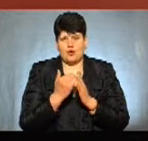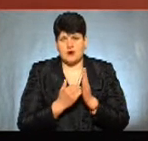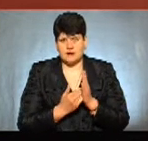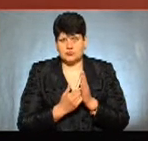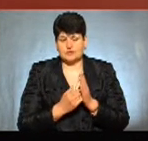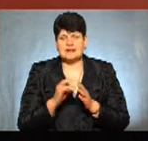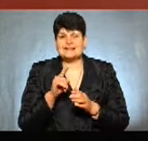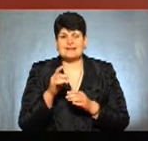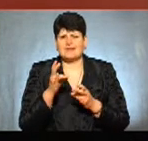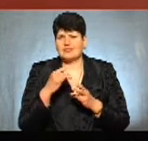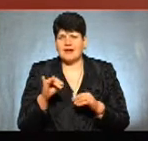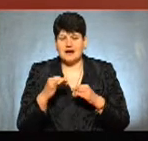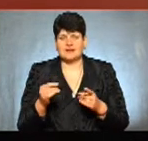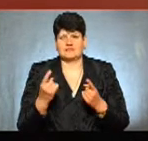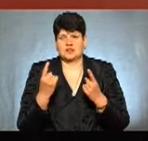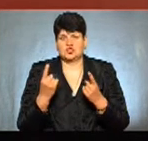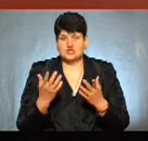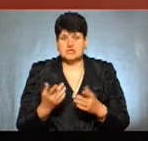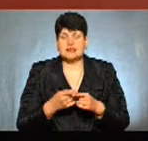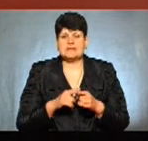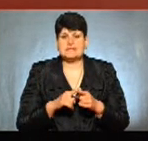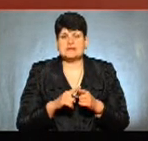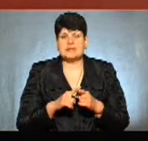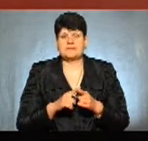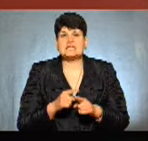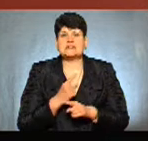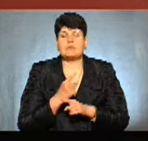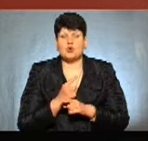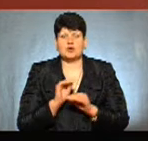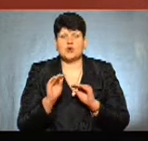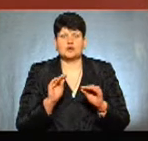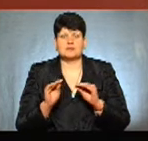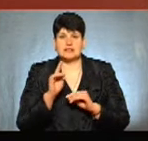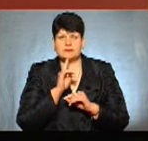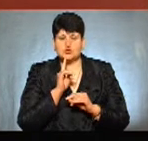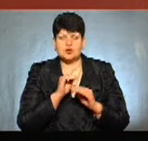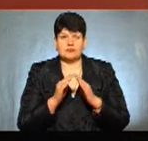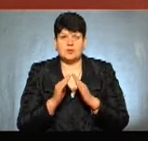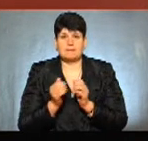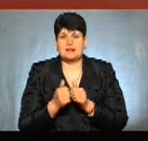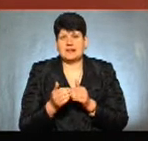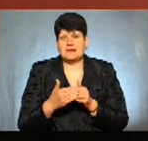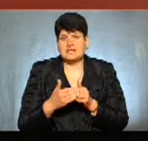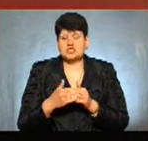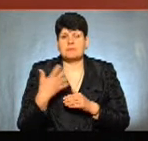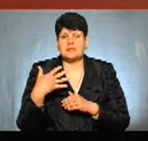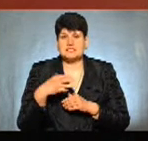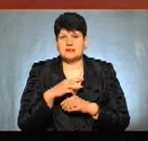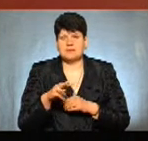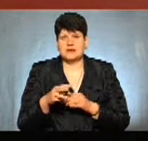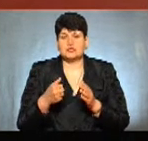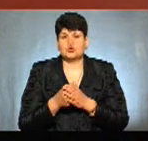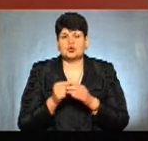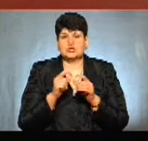найзначніших таких, якщо можна так сказати, це заборона розміщення тимчасових споруд ближче, ніж 50 метрів до дошкільних навчальних